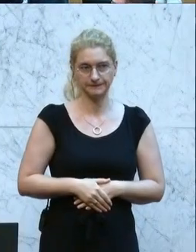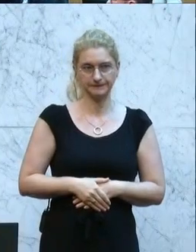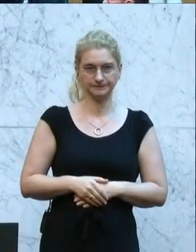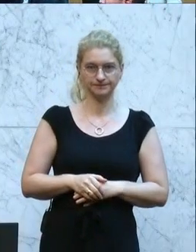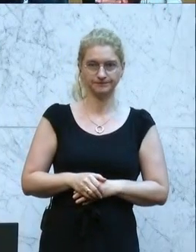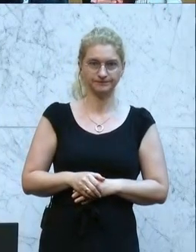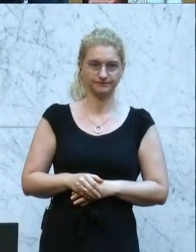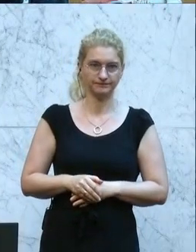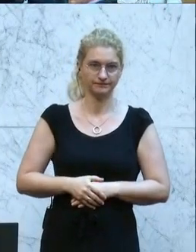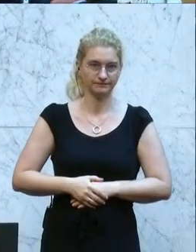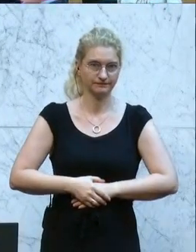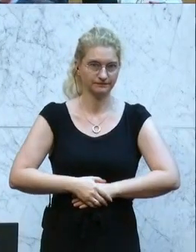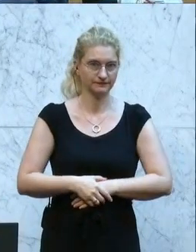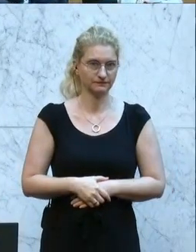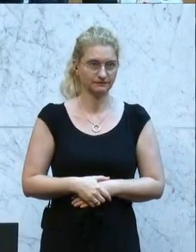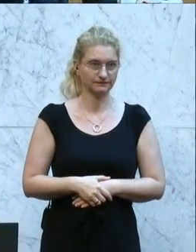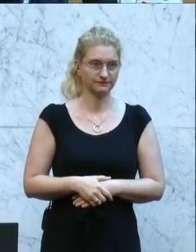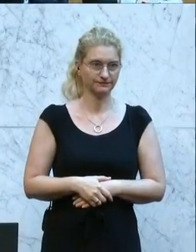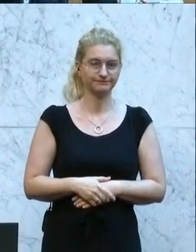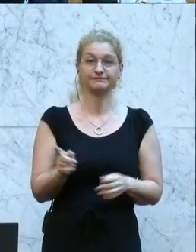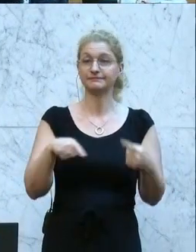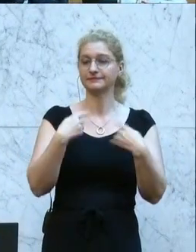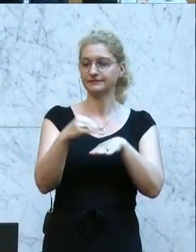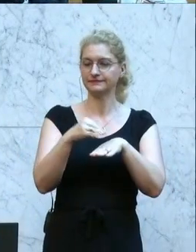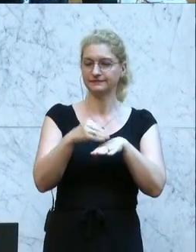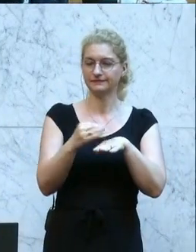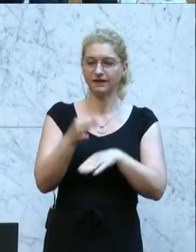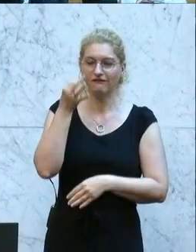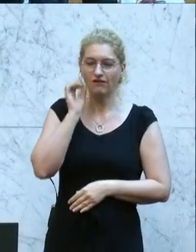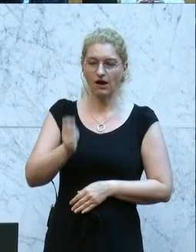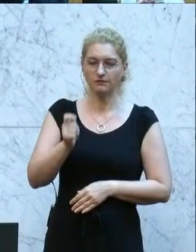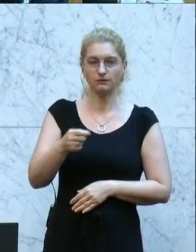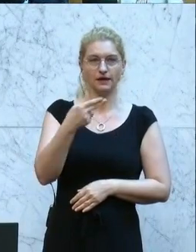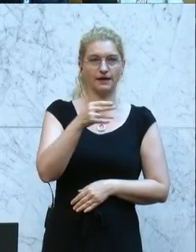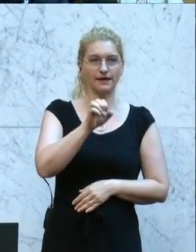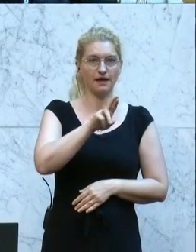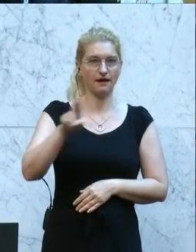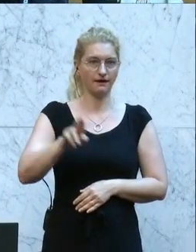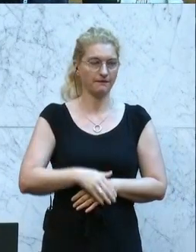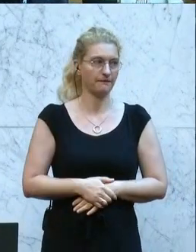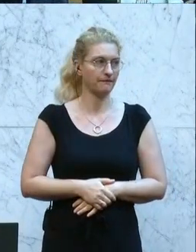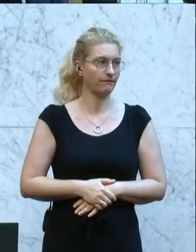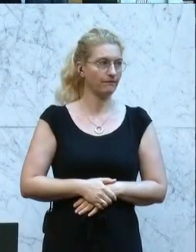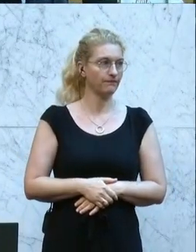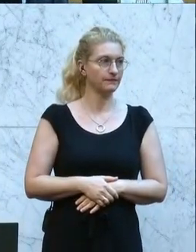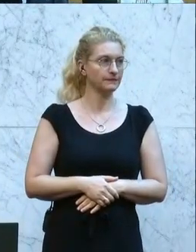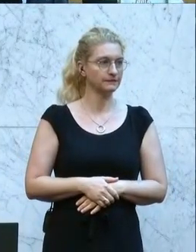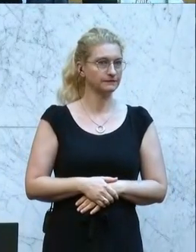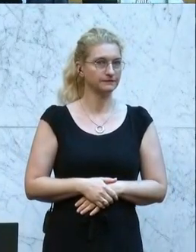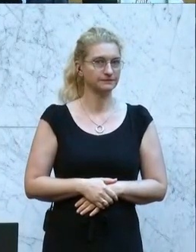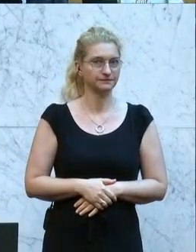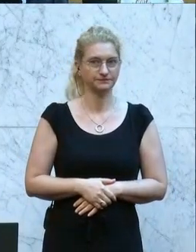Nächste Rednerin ist Julia Herr, die neue stellvertretende Klubchefin der SPÖ und die Umwelt- und